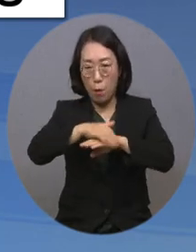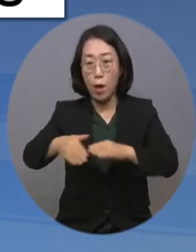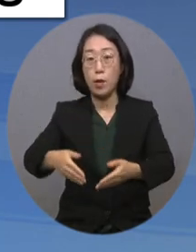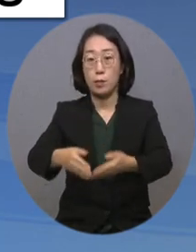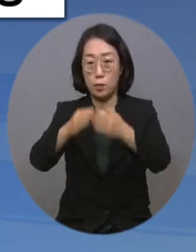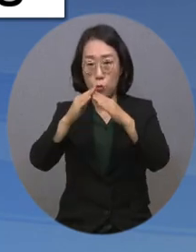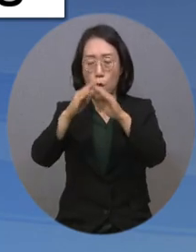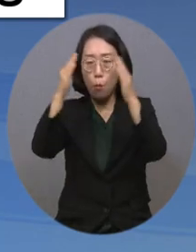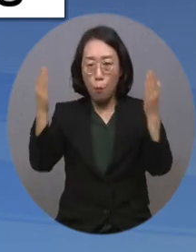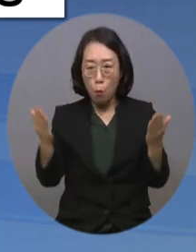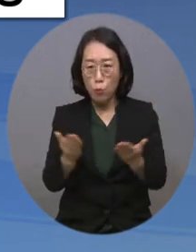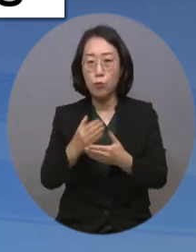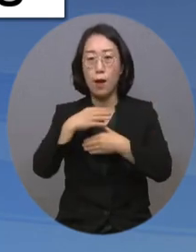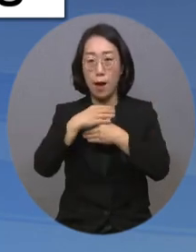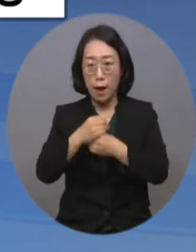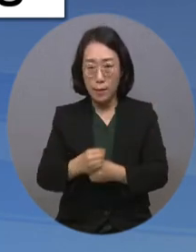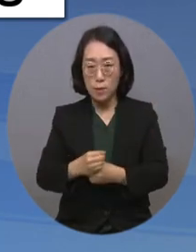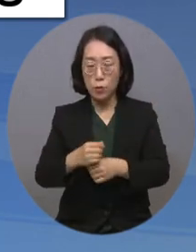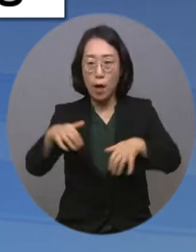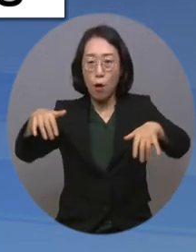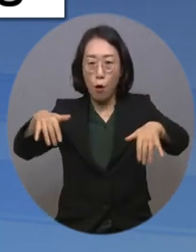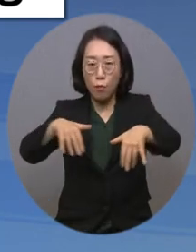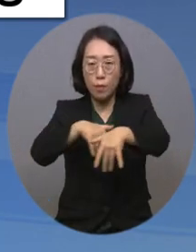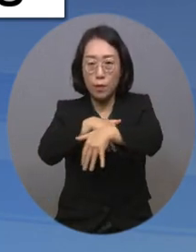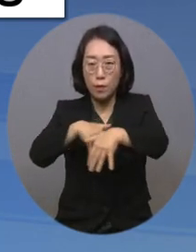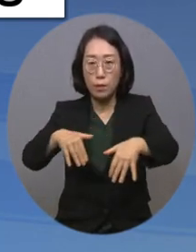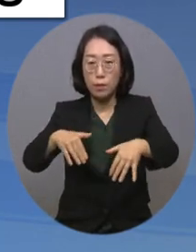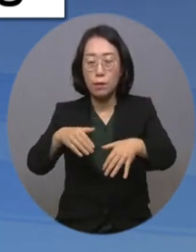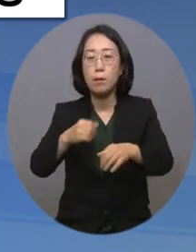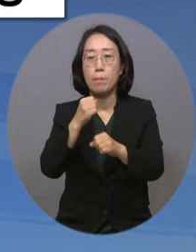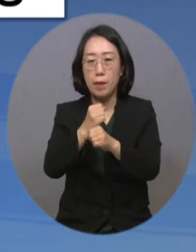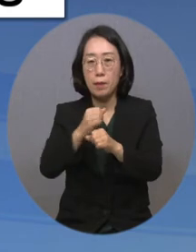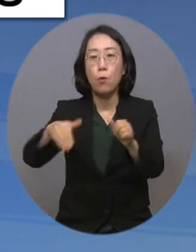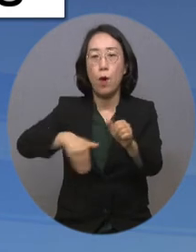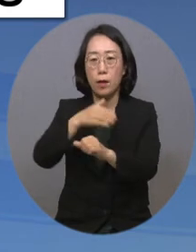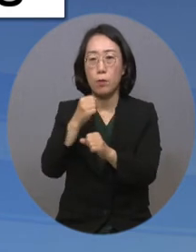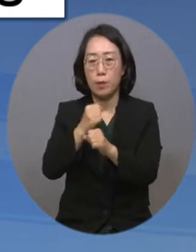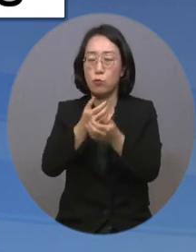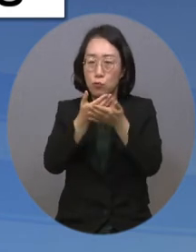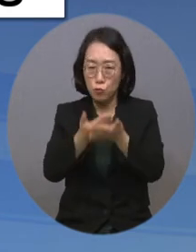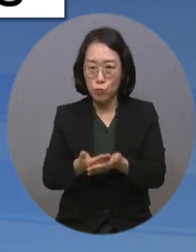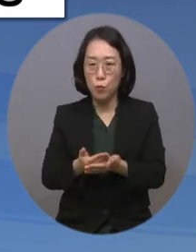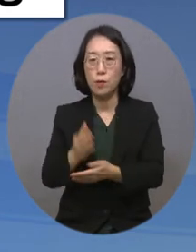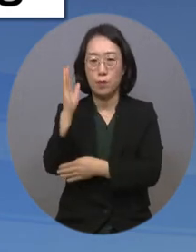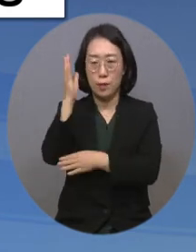모두가 안전한 보행 환경을 만드는 일이 시급하다고 강조했습니다.